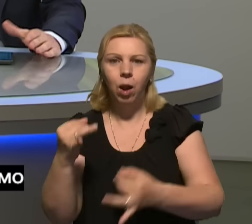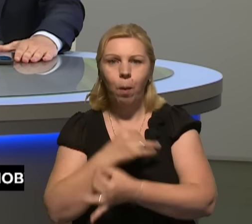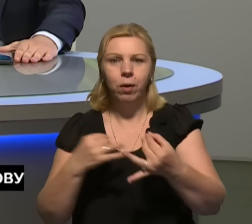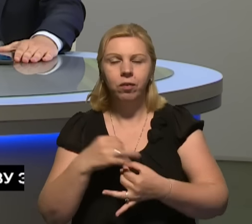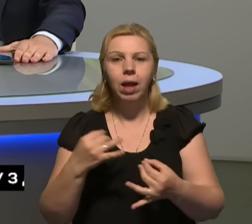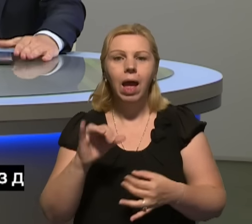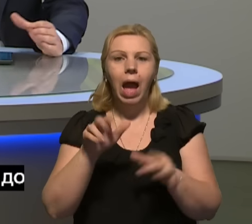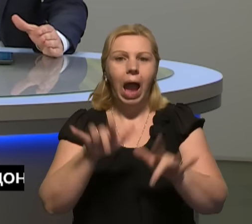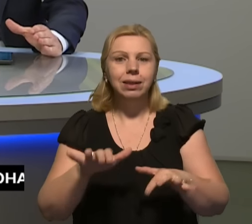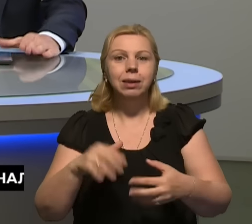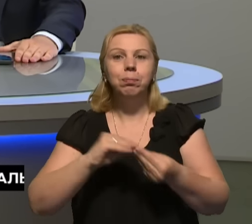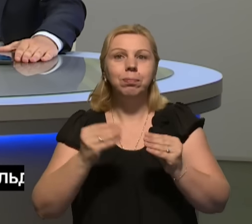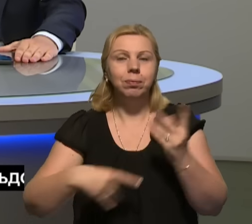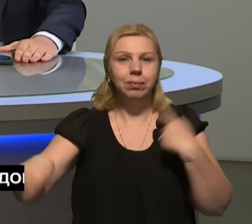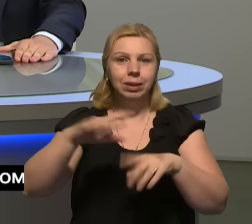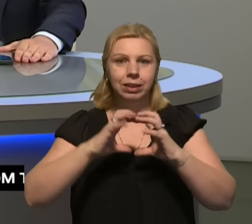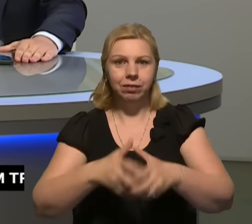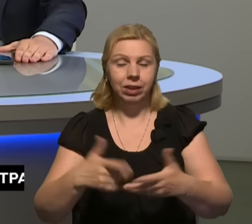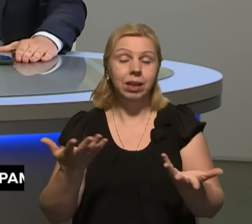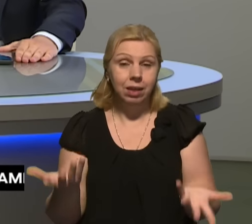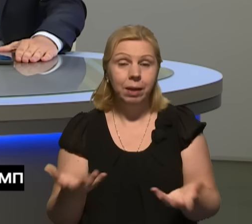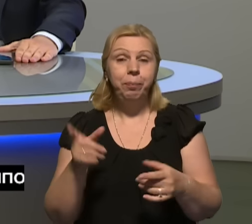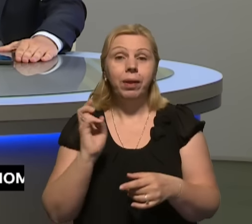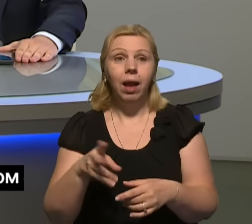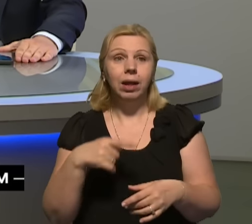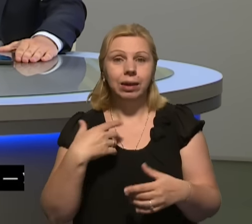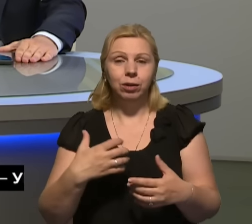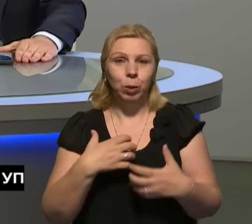глобальний IT-збій, його наслідки і те, власне, як застрахуватися від таких випадків.